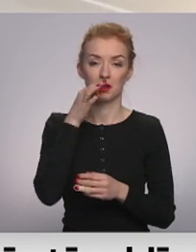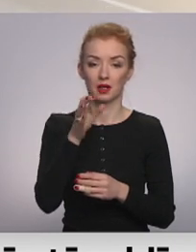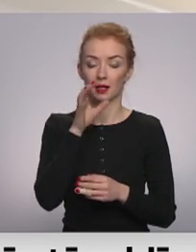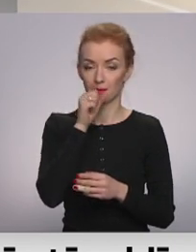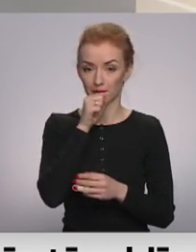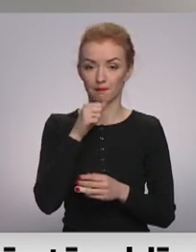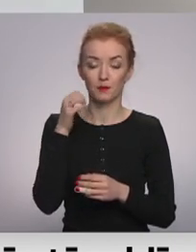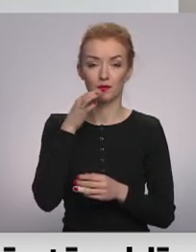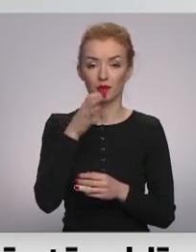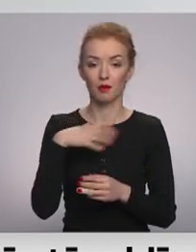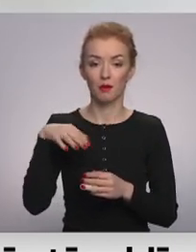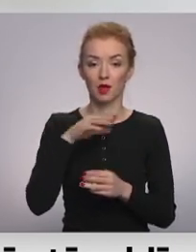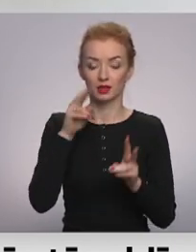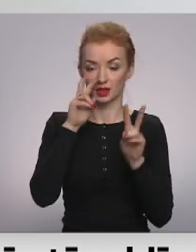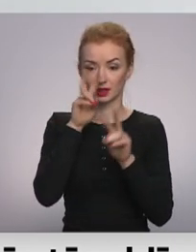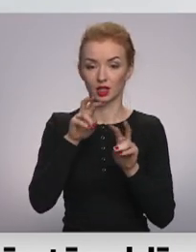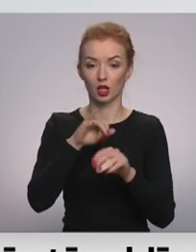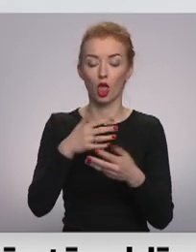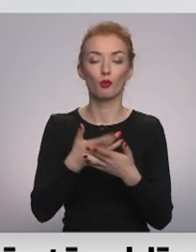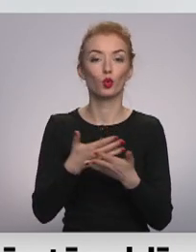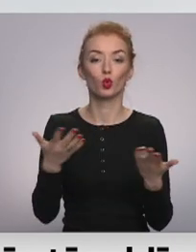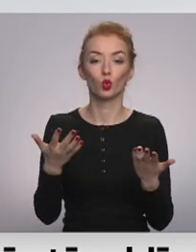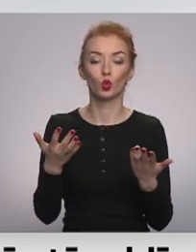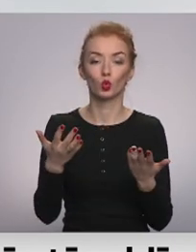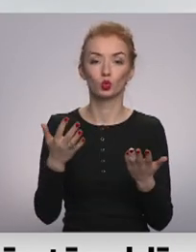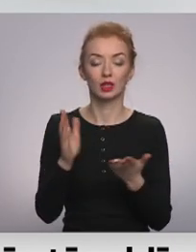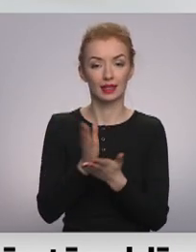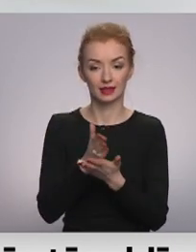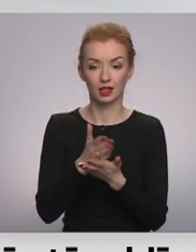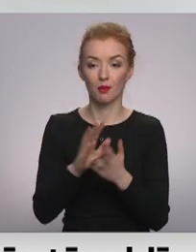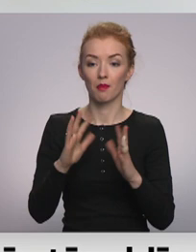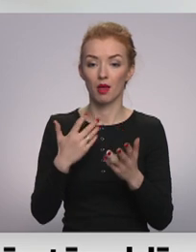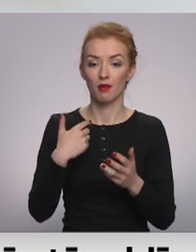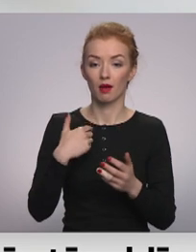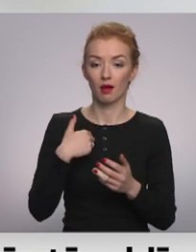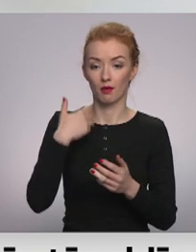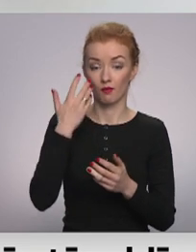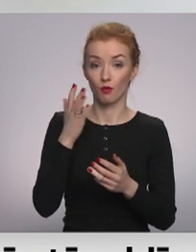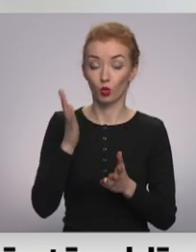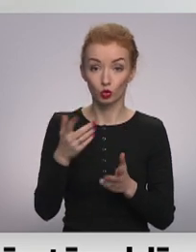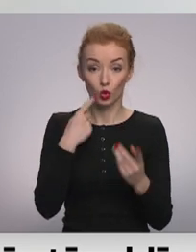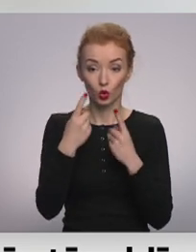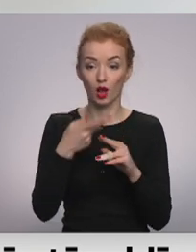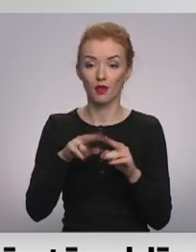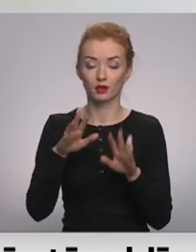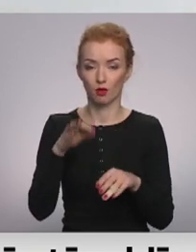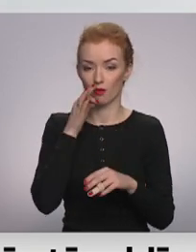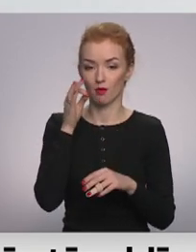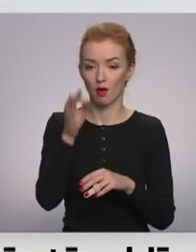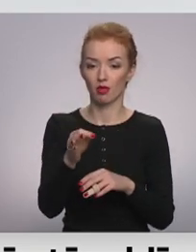Varam izskatīt iepūrus risinājumus, bet kad man būs ar ko runāt, tad es varu pateikt,